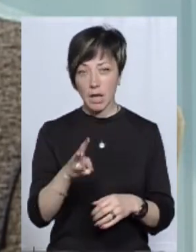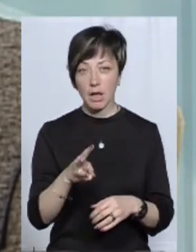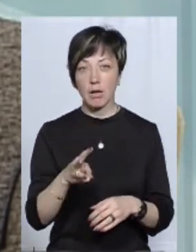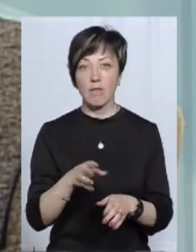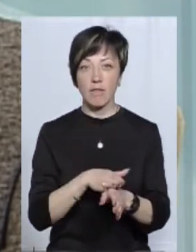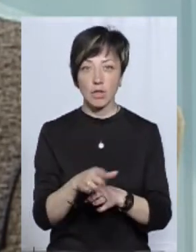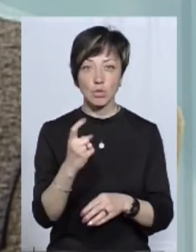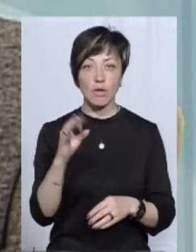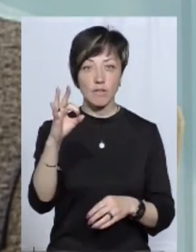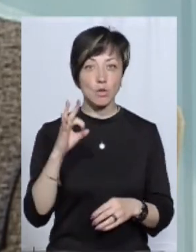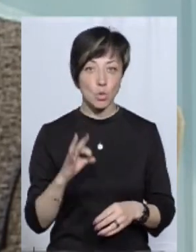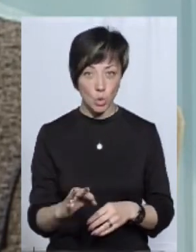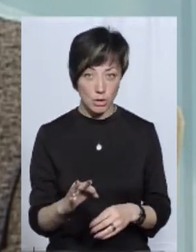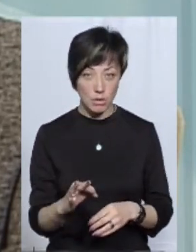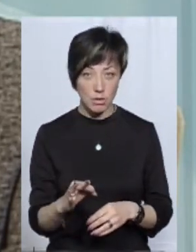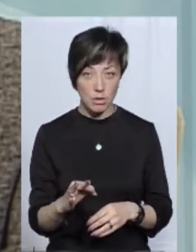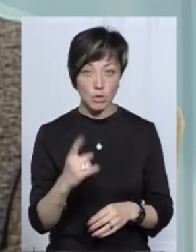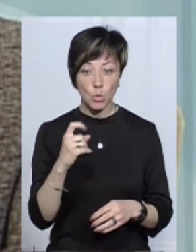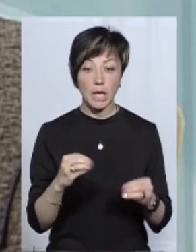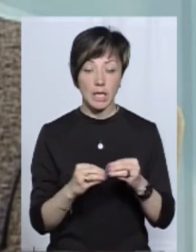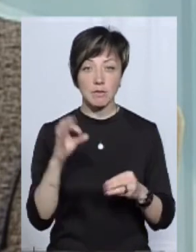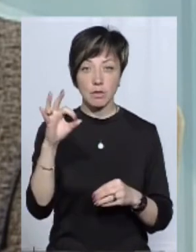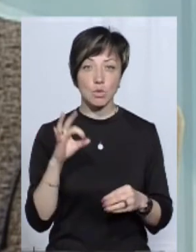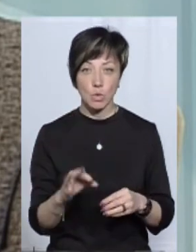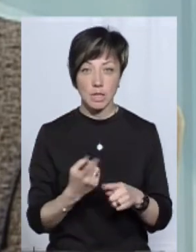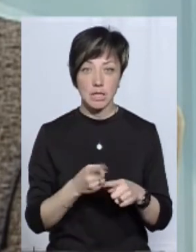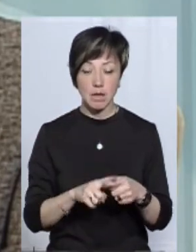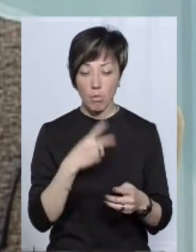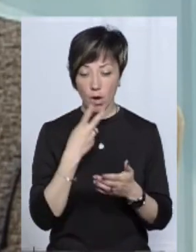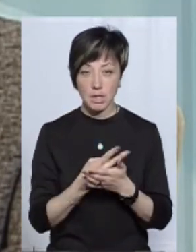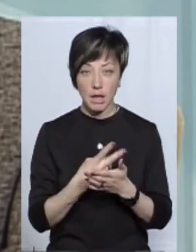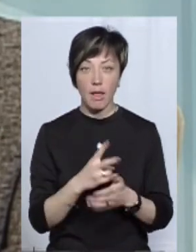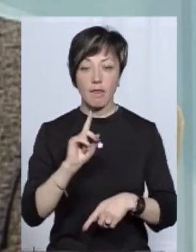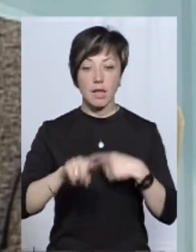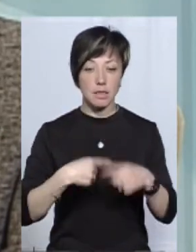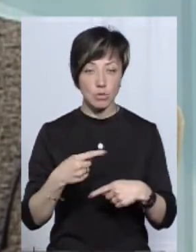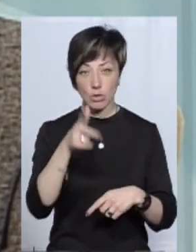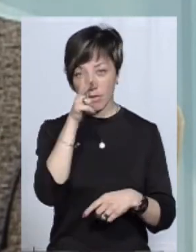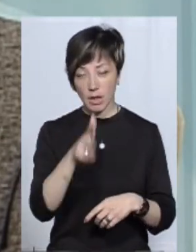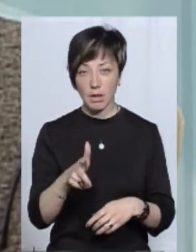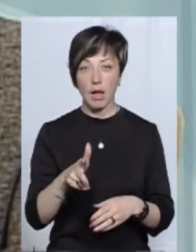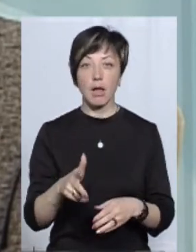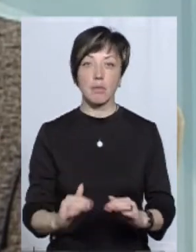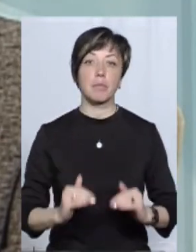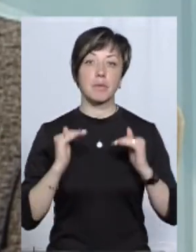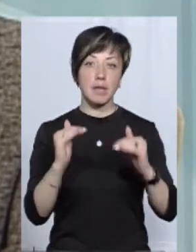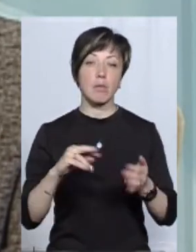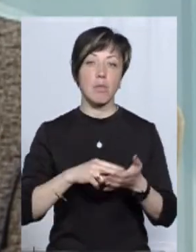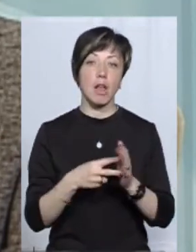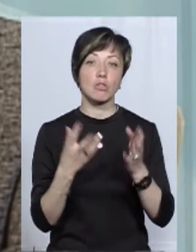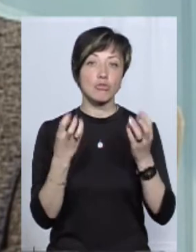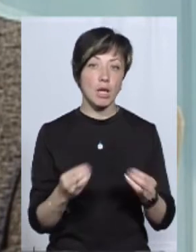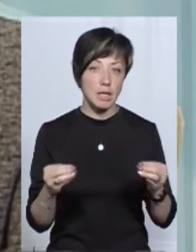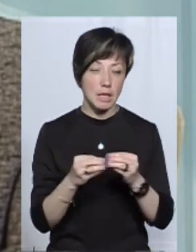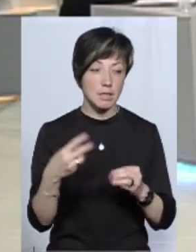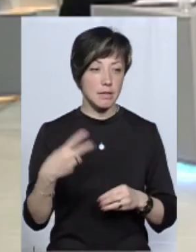митниця виконала на сто відсотків, на сто десять відсотків цей індикатив. На слідуючий квартал митниці підняли цей індикатив